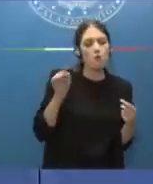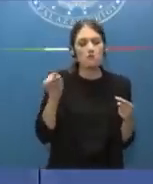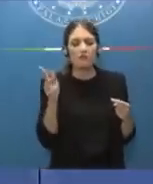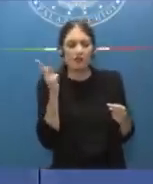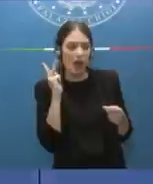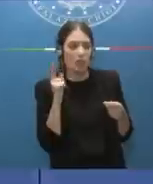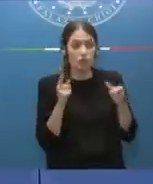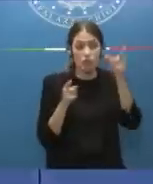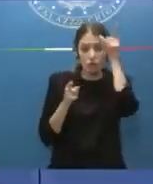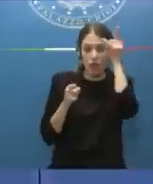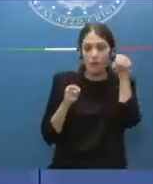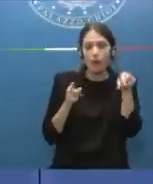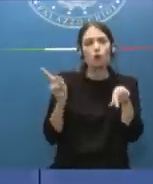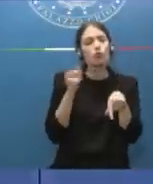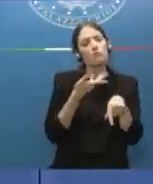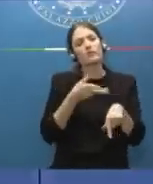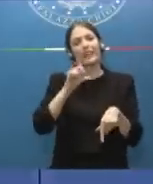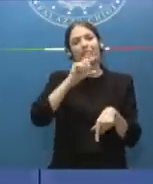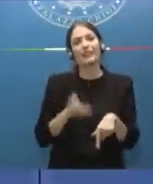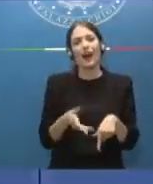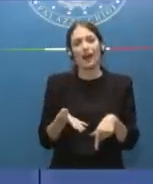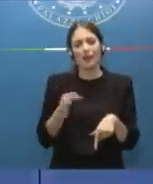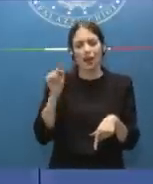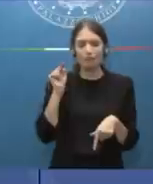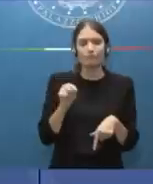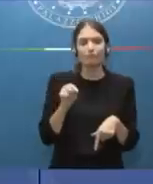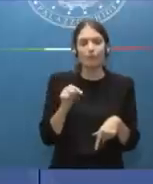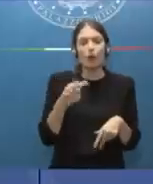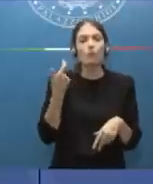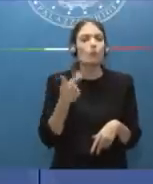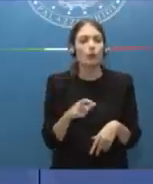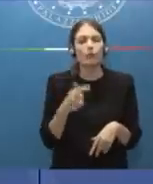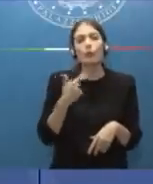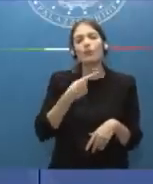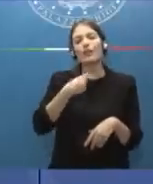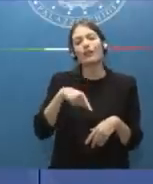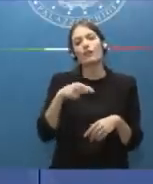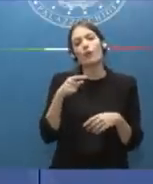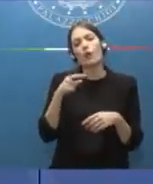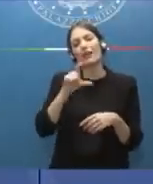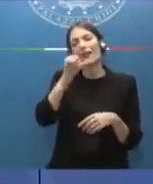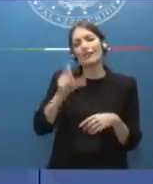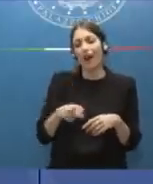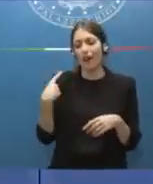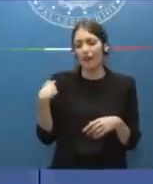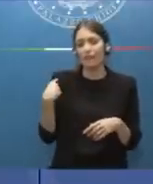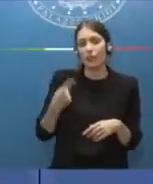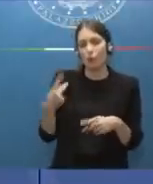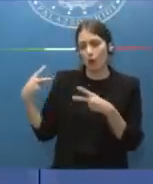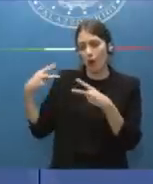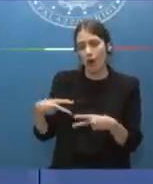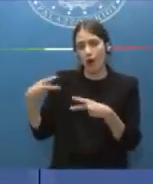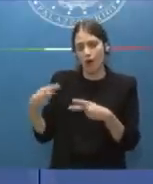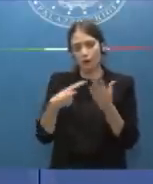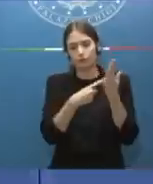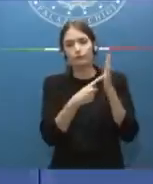Francia? Vogliamo andare in Germania? No, andiamo in Italia. Perché? Perché l'impressione che lo Stato italiano ha dato in questi anni, secondo